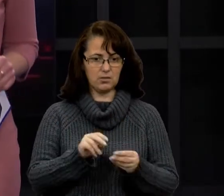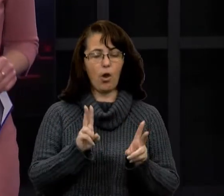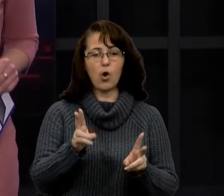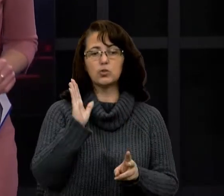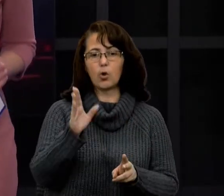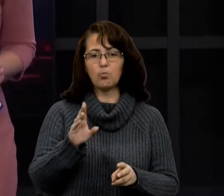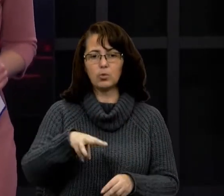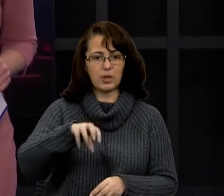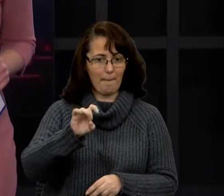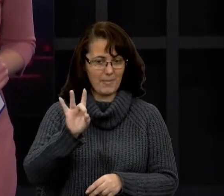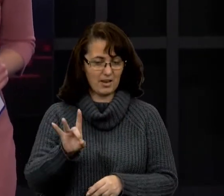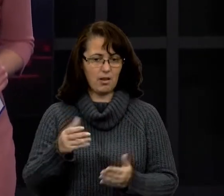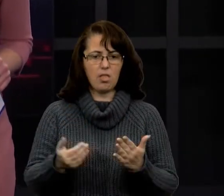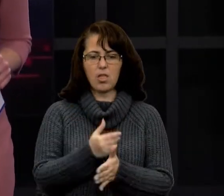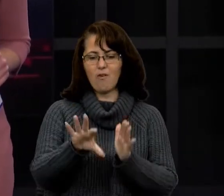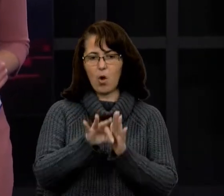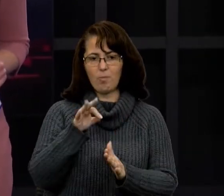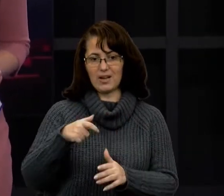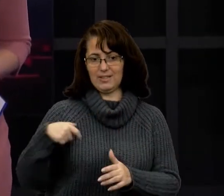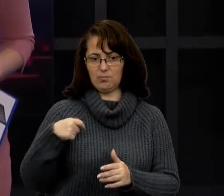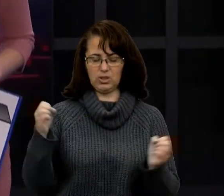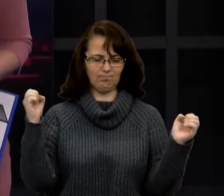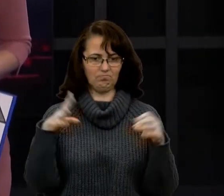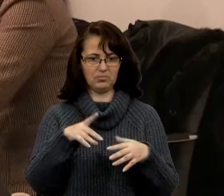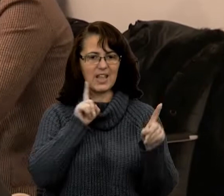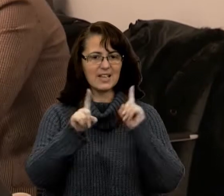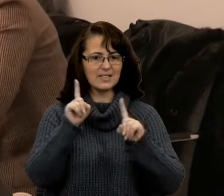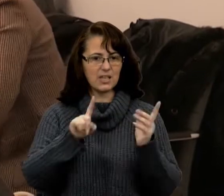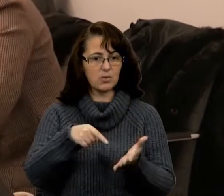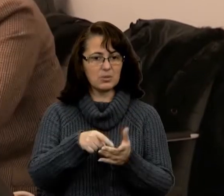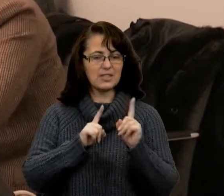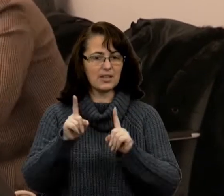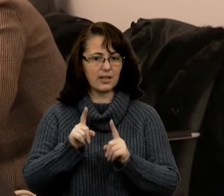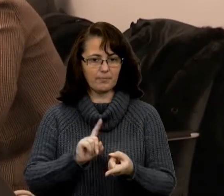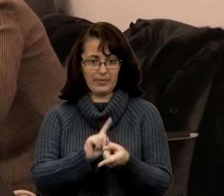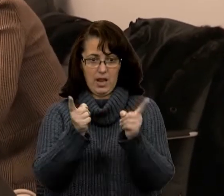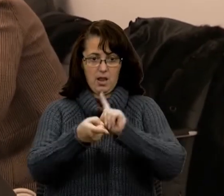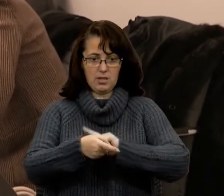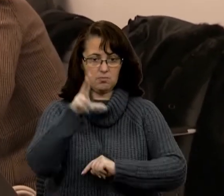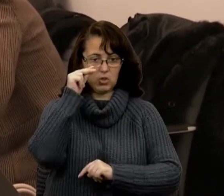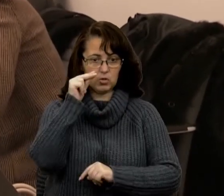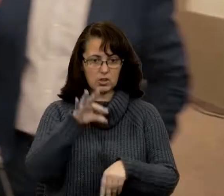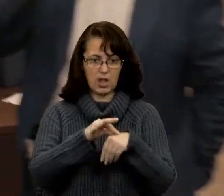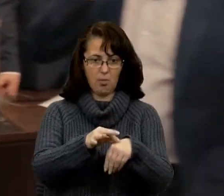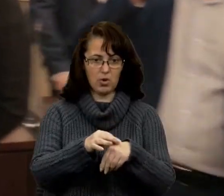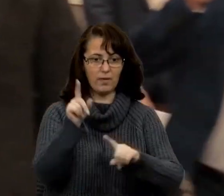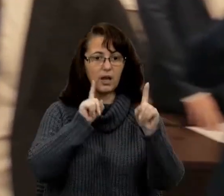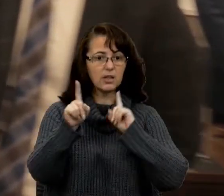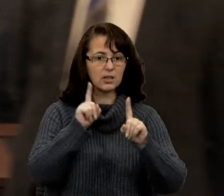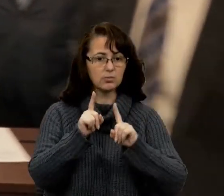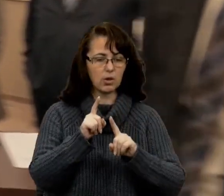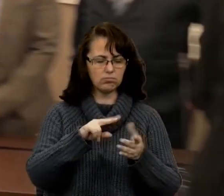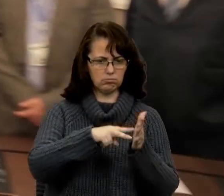Новообрані депутати зібрались на сесію міської ради. Зміну дати проведення пленарного засідання із